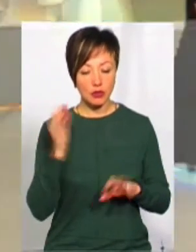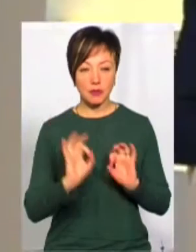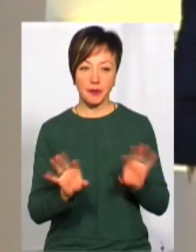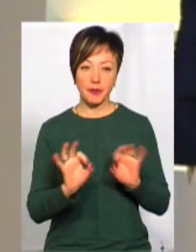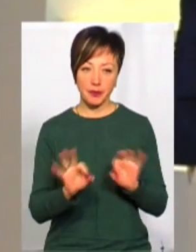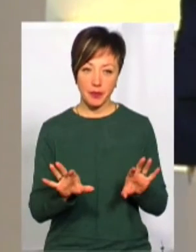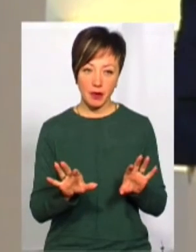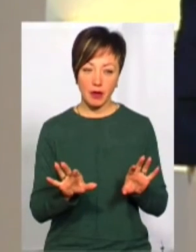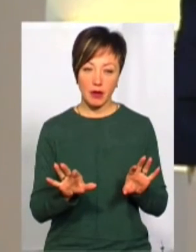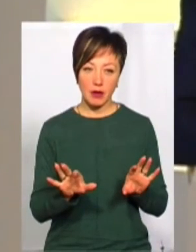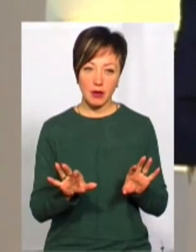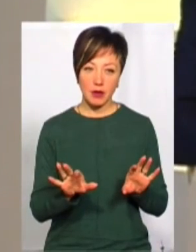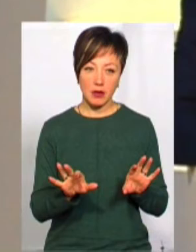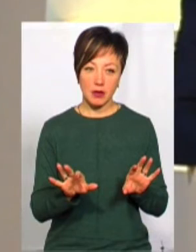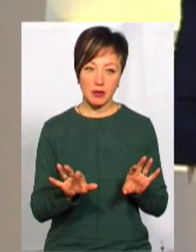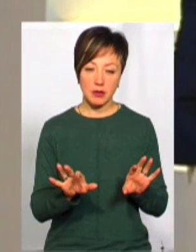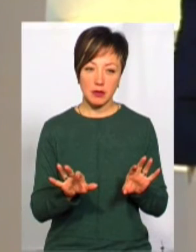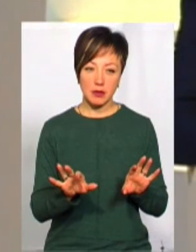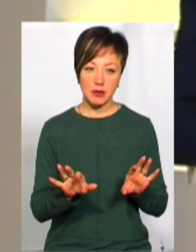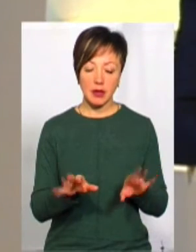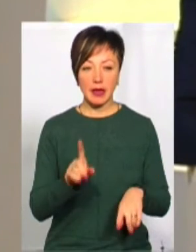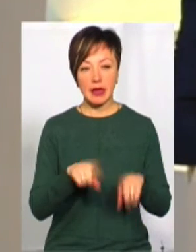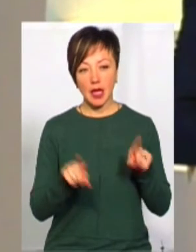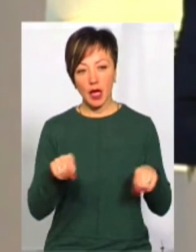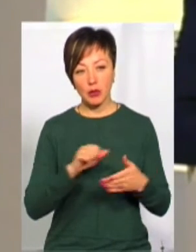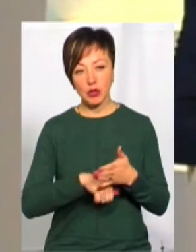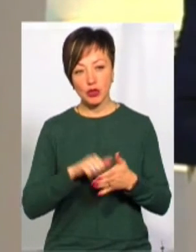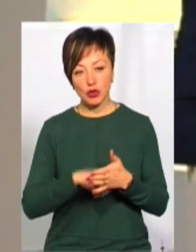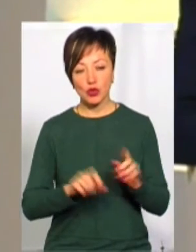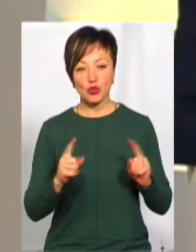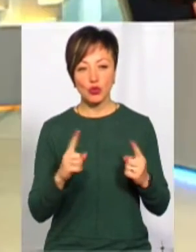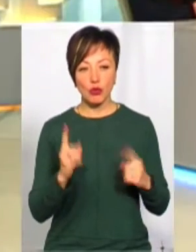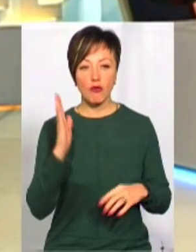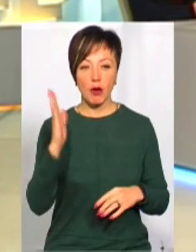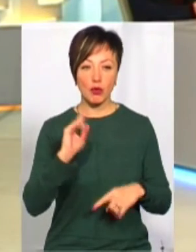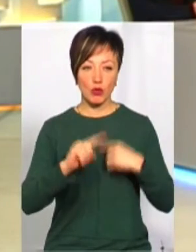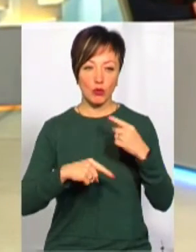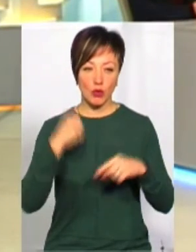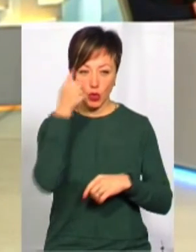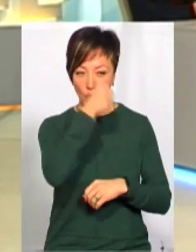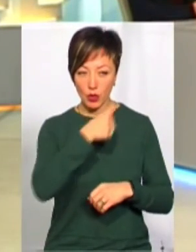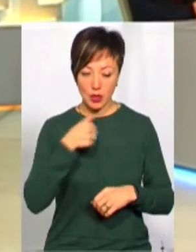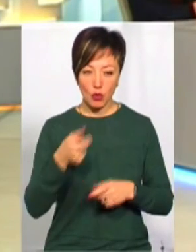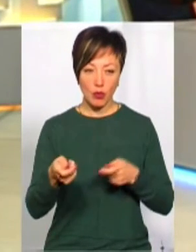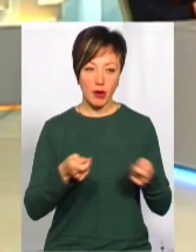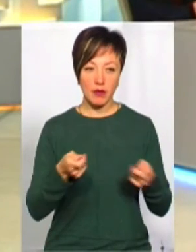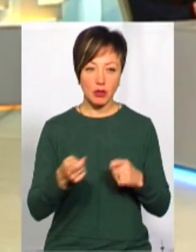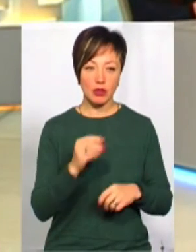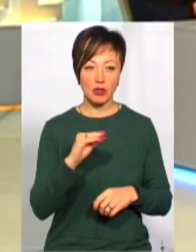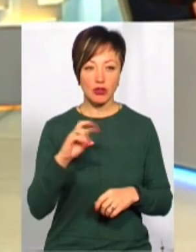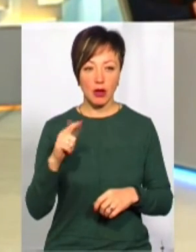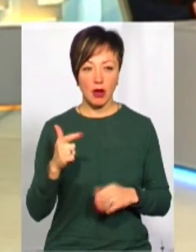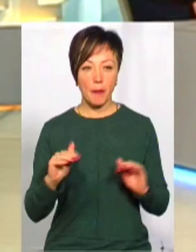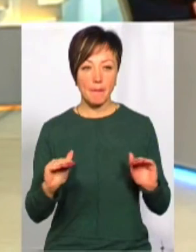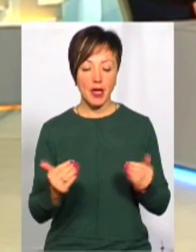і тоді він розповів деякі причини, чому у майбутньому році все ж таки управління ЖКГ буде робити